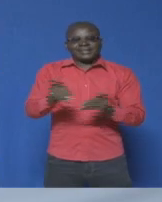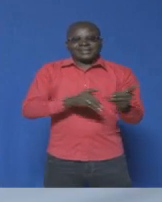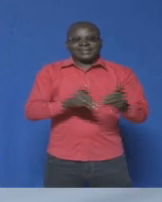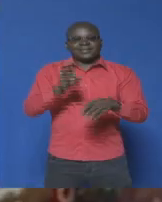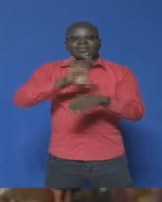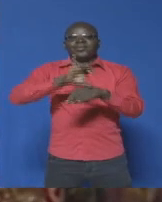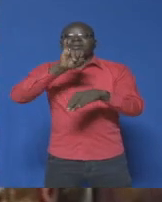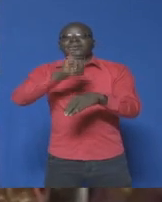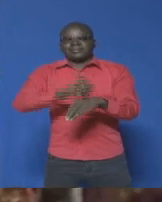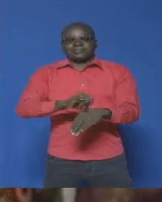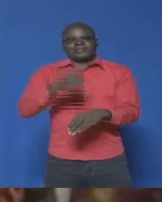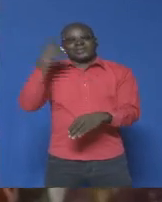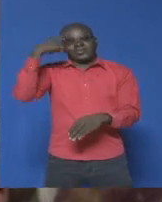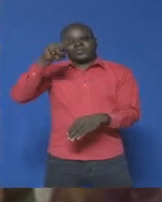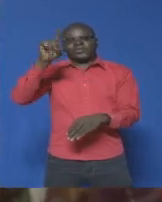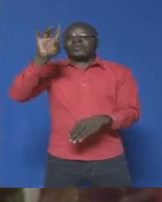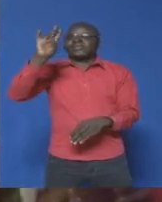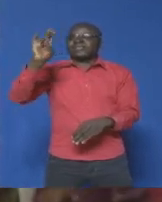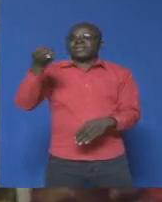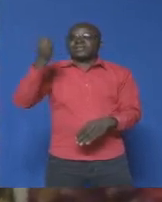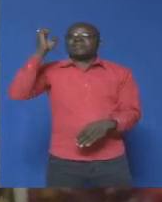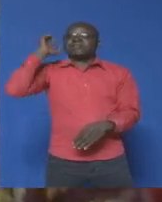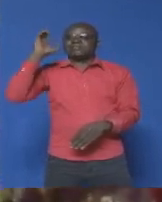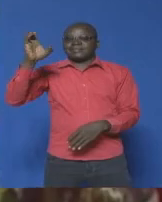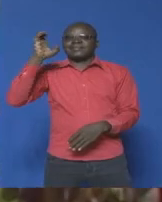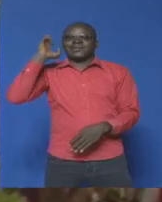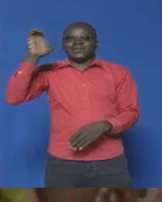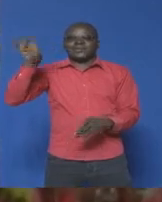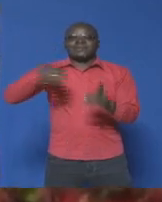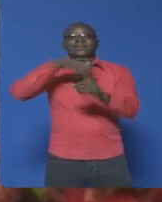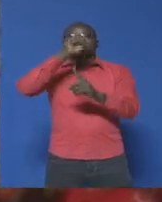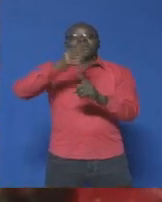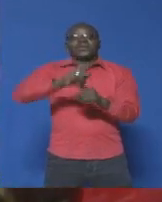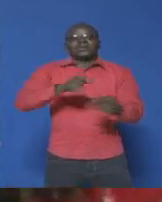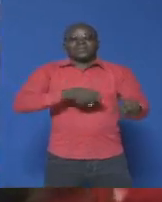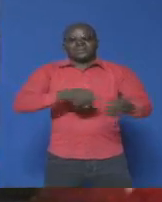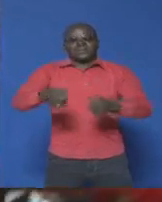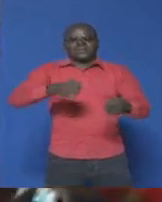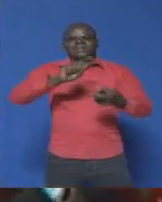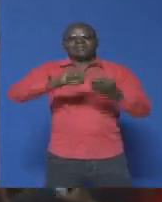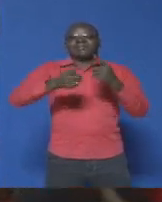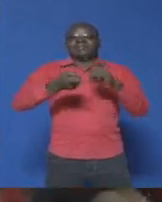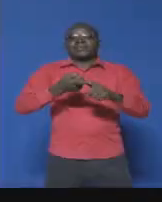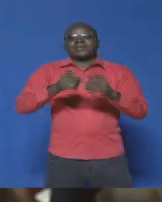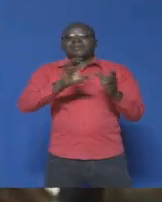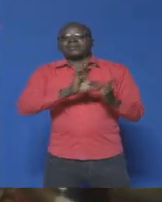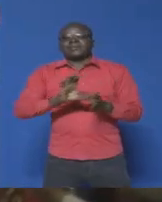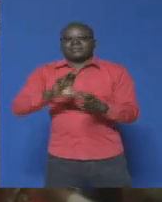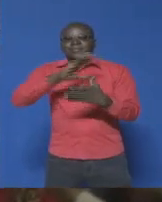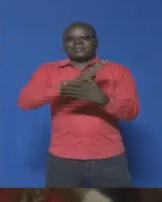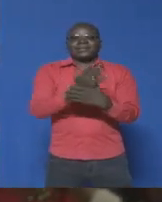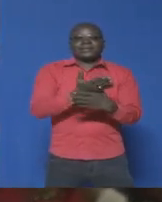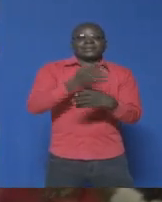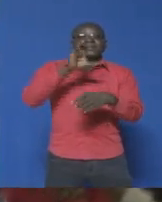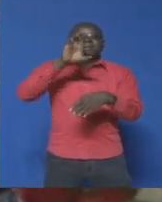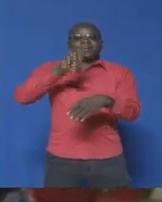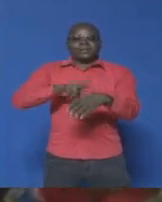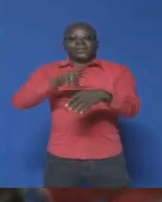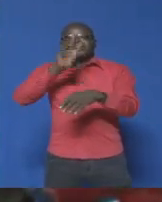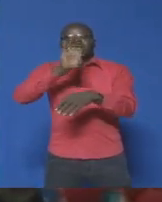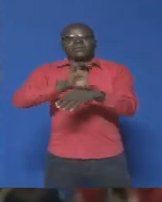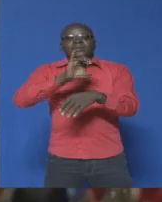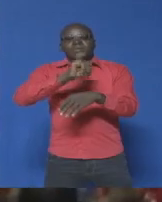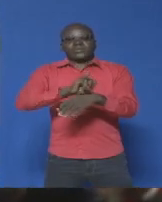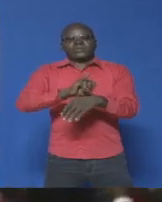pour la septième conférence au sommet du traité d'amitié et de coopération entre la République des Côtes d'Ivoire et le Burkina